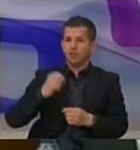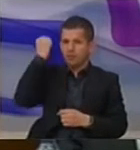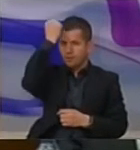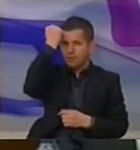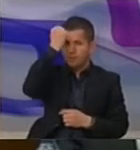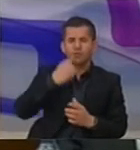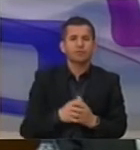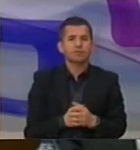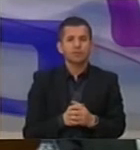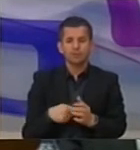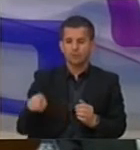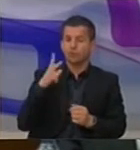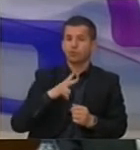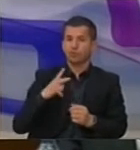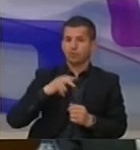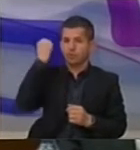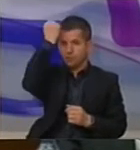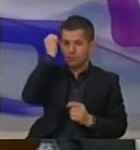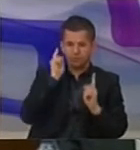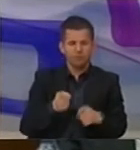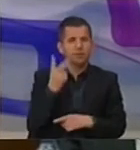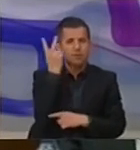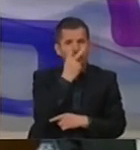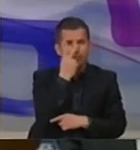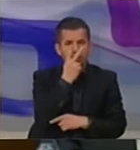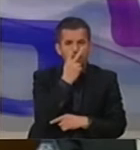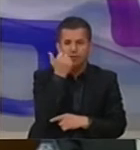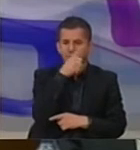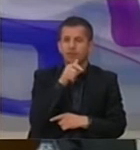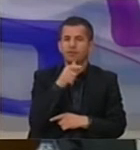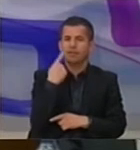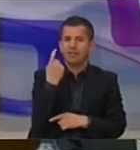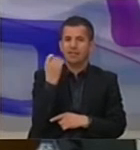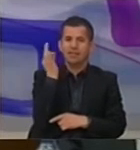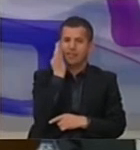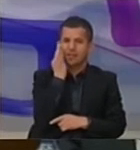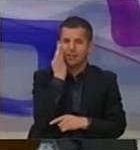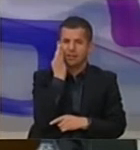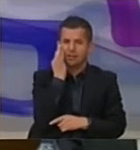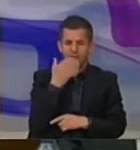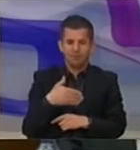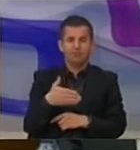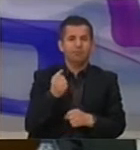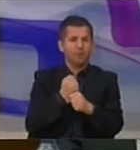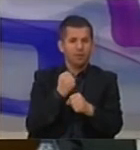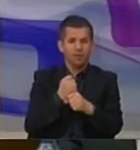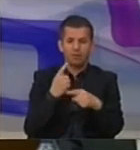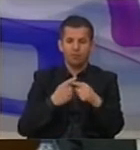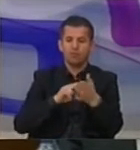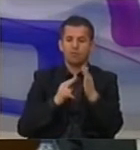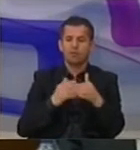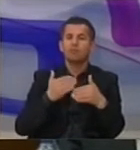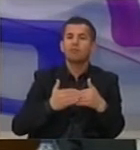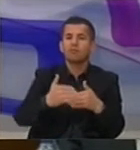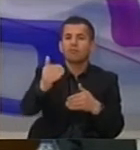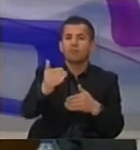Qytetarët e Republikës Kosovës duhet kuptojnë se qfar kanë dodur për këto një cindit dhe qka planifikohet për të armen